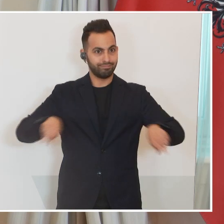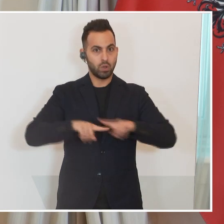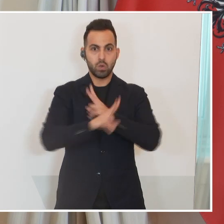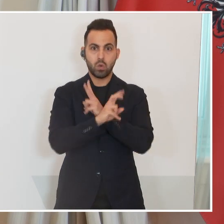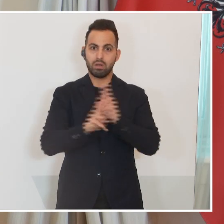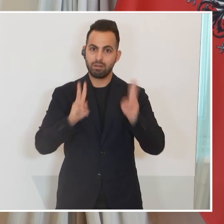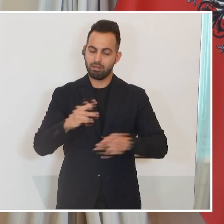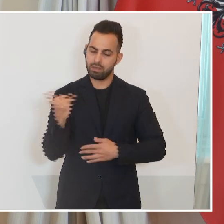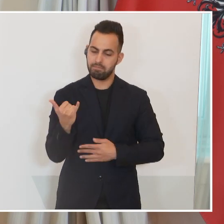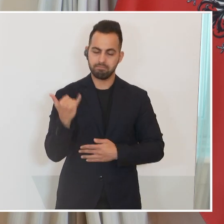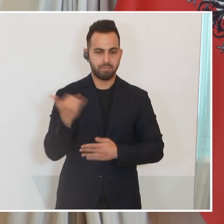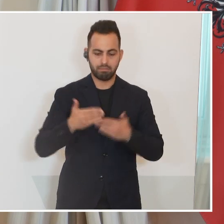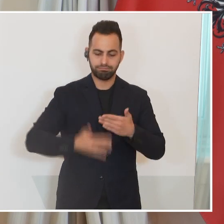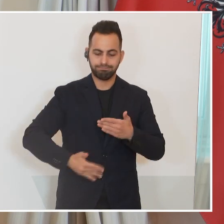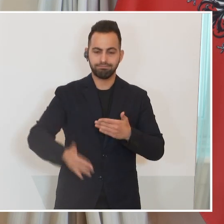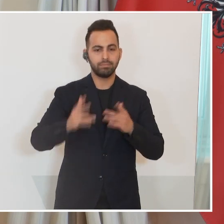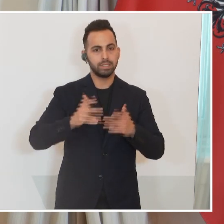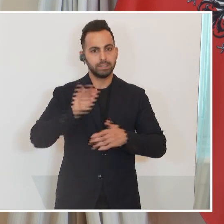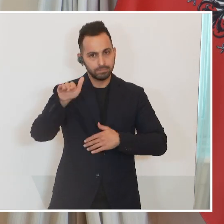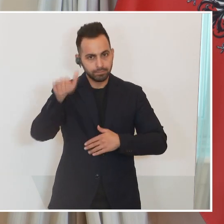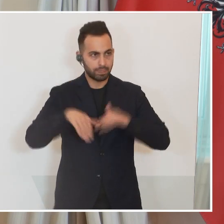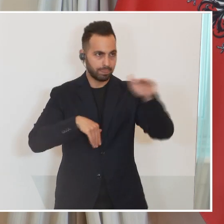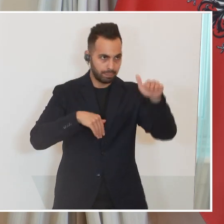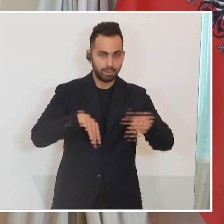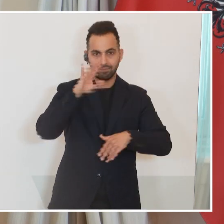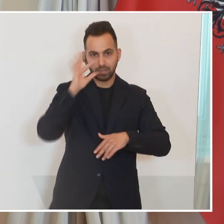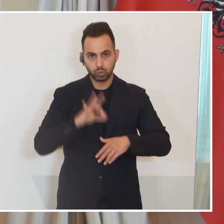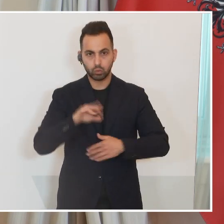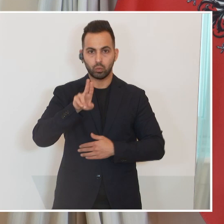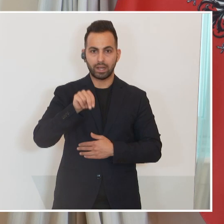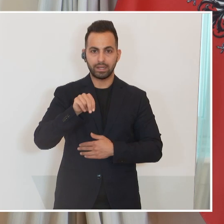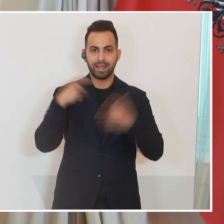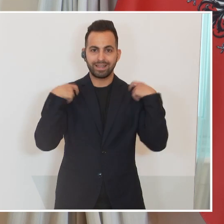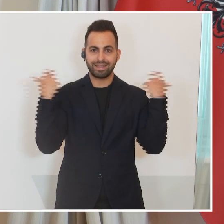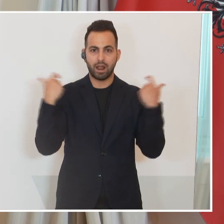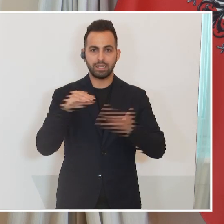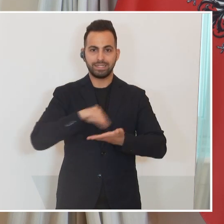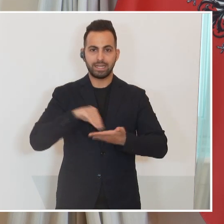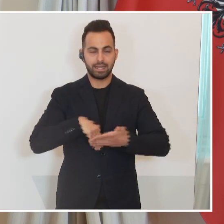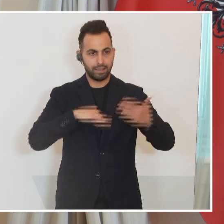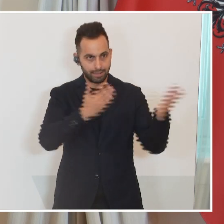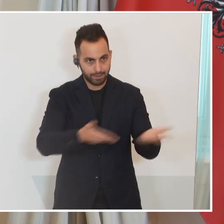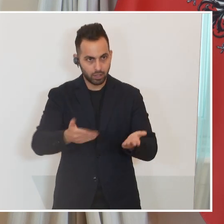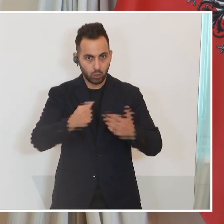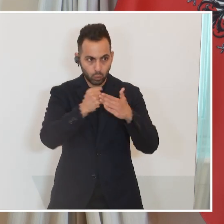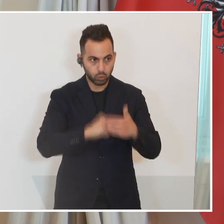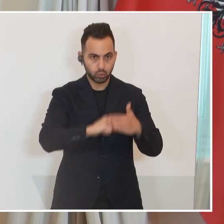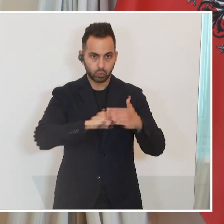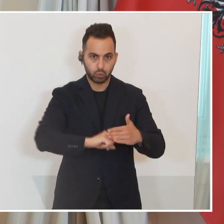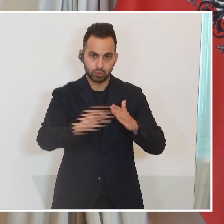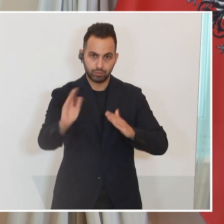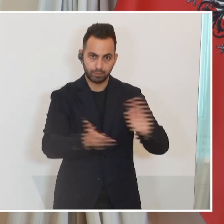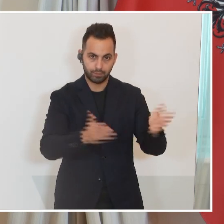immer wieder Versuche unternehmen, den Weg des UN-Generalsekretärs hier tatkräftig zu unterstützen.